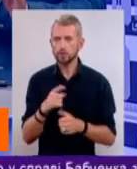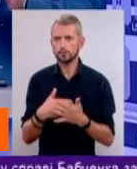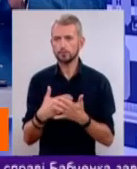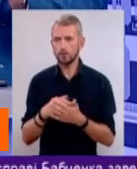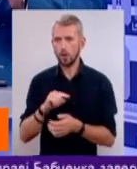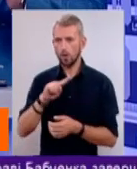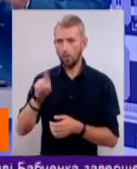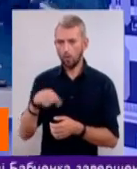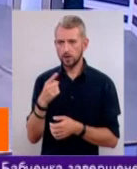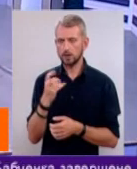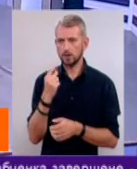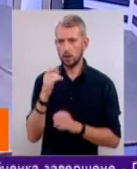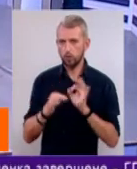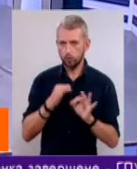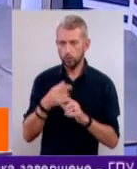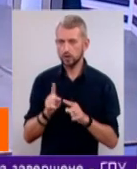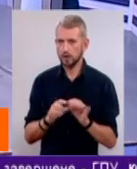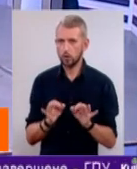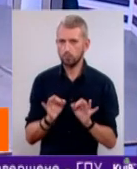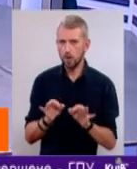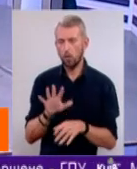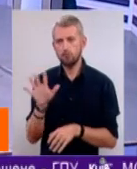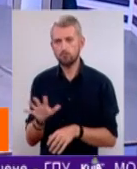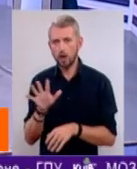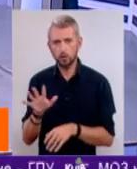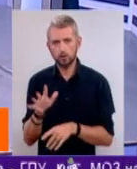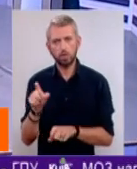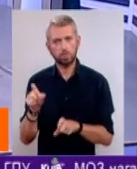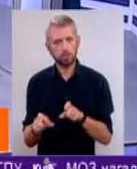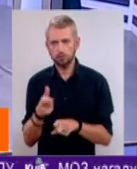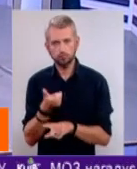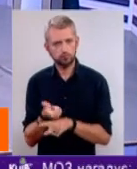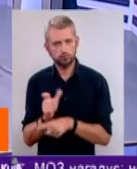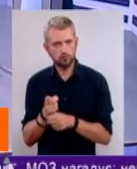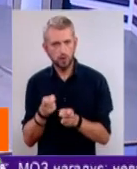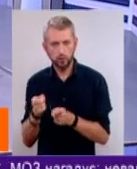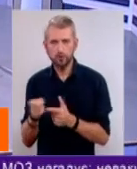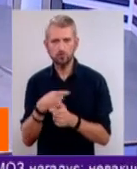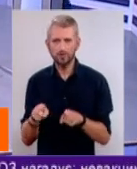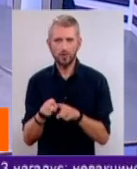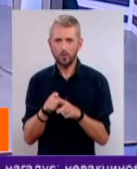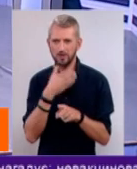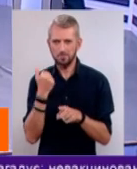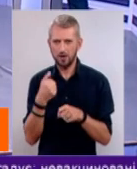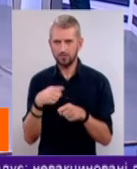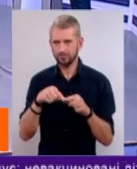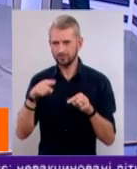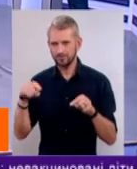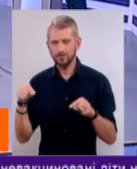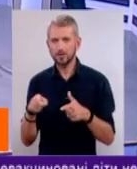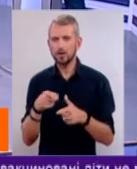година на добу – це нормально, 5 годин – це вже загроза? Чи такої градації не існує? Тут ще й треба, можливо,